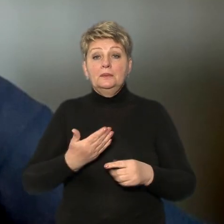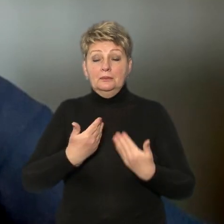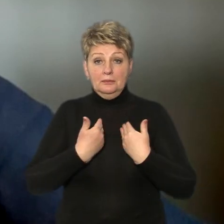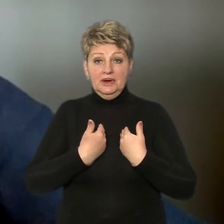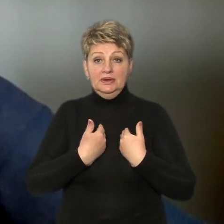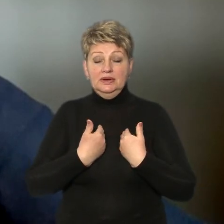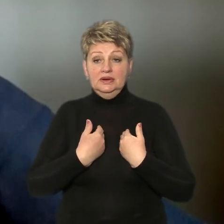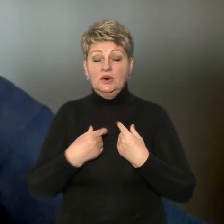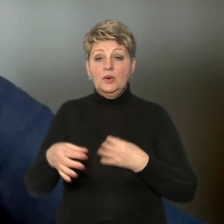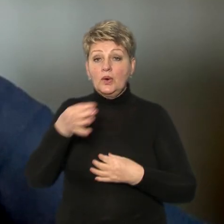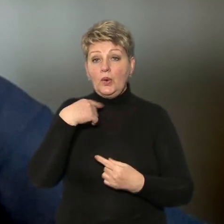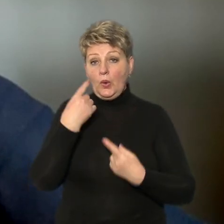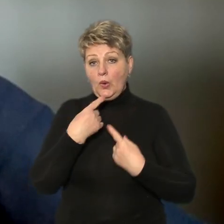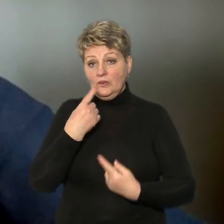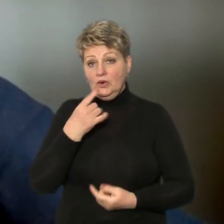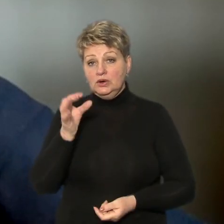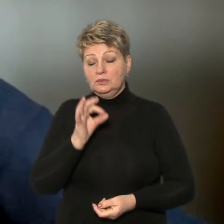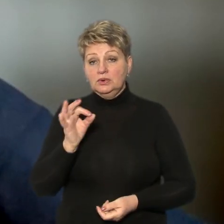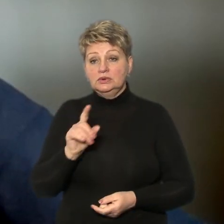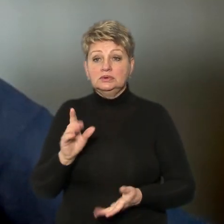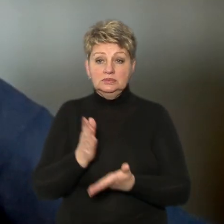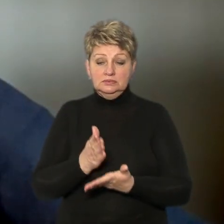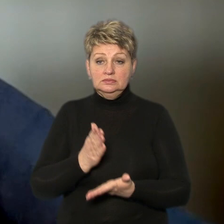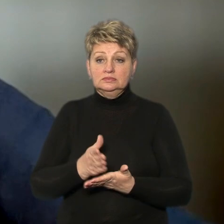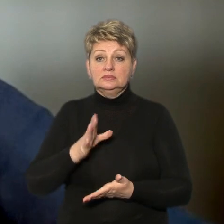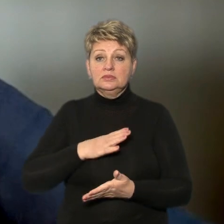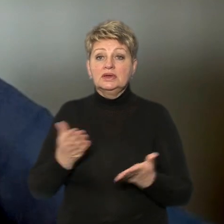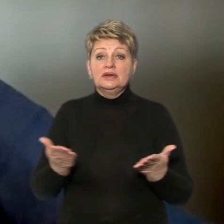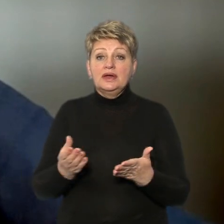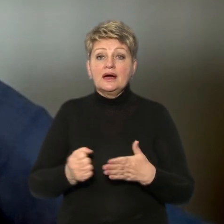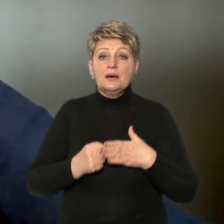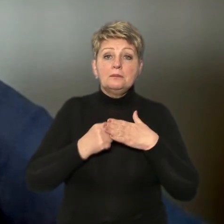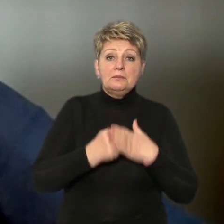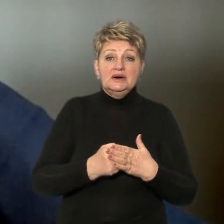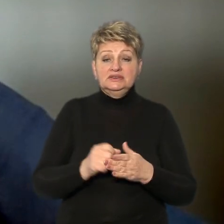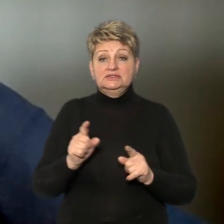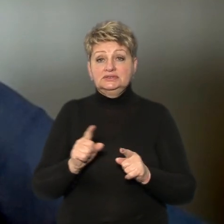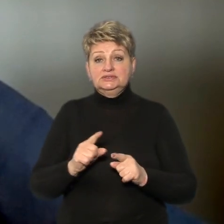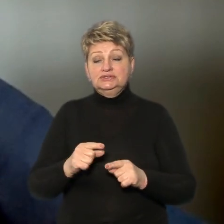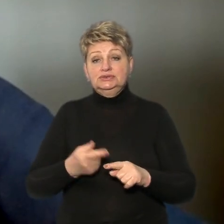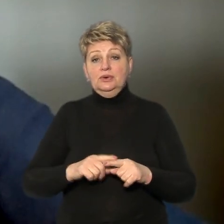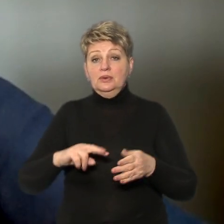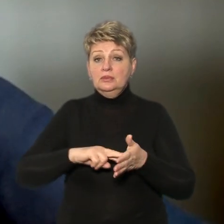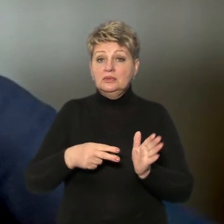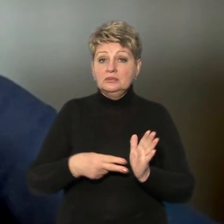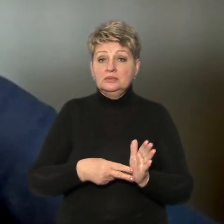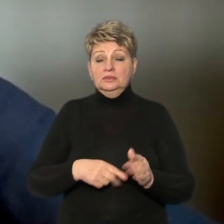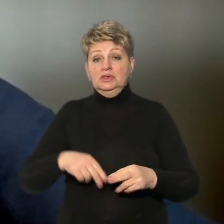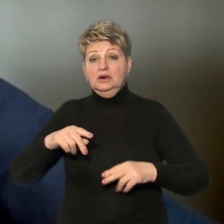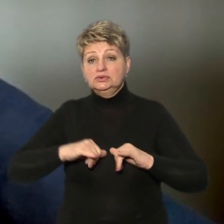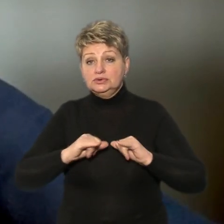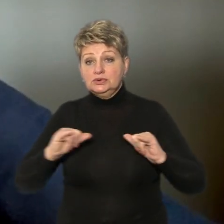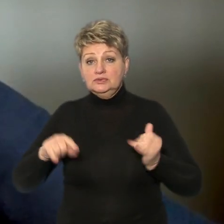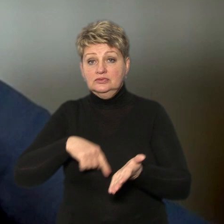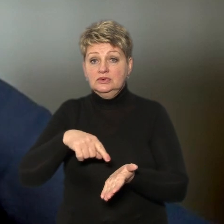ми говоримо про те, що має бути нормативна права база. Це означає те, що стратегія розвитку міст має бути винесена питання доступності і